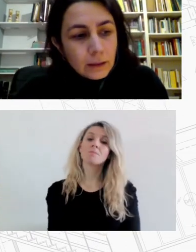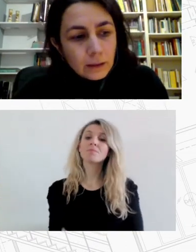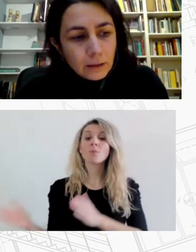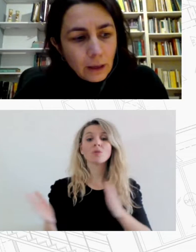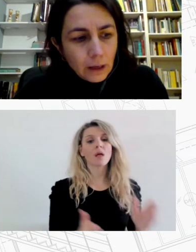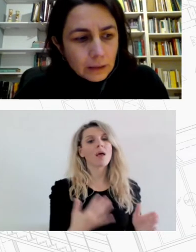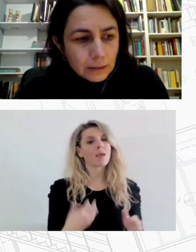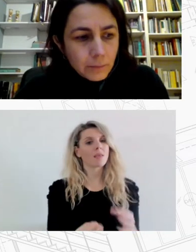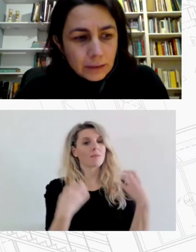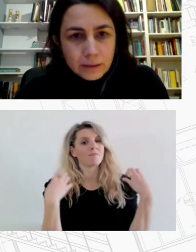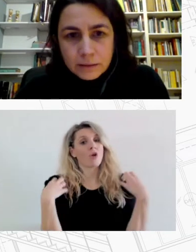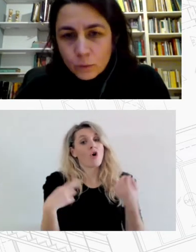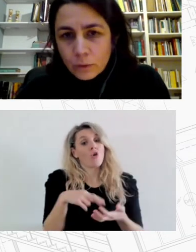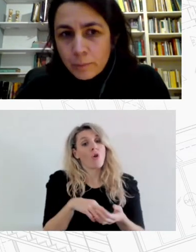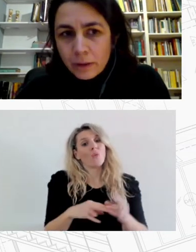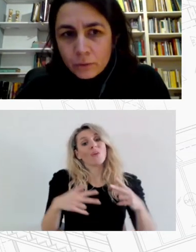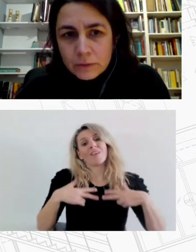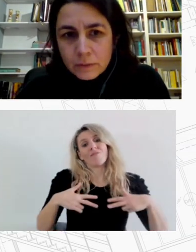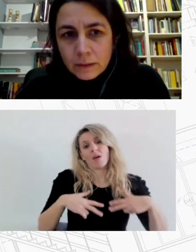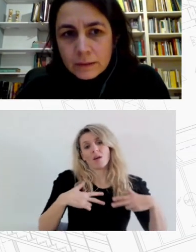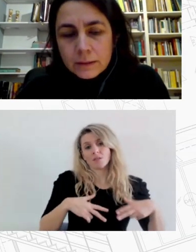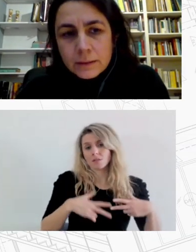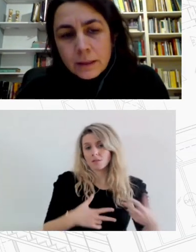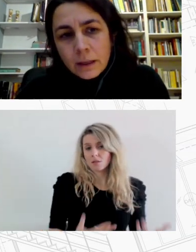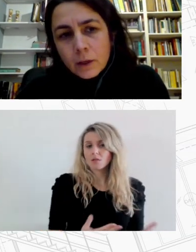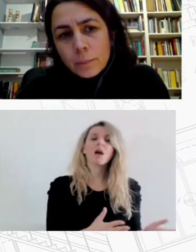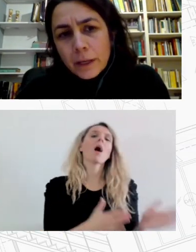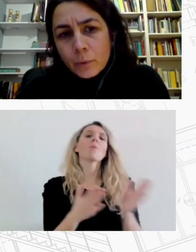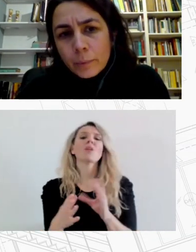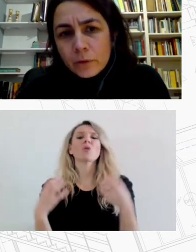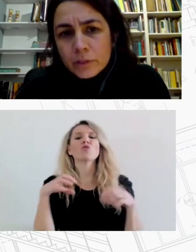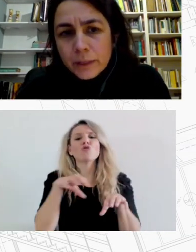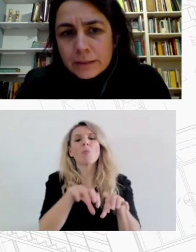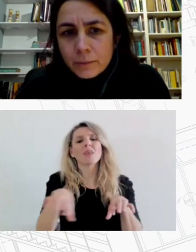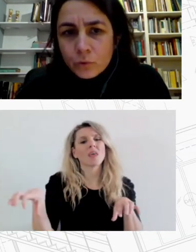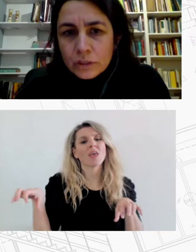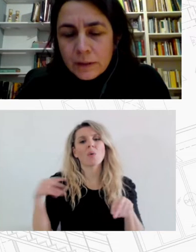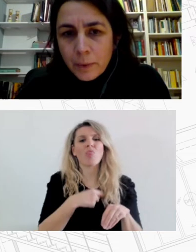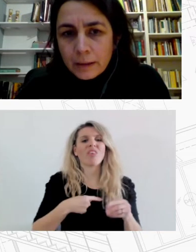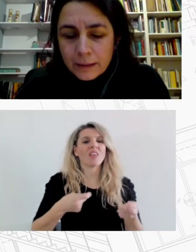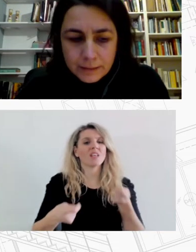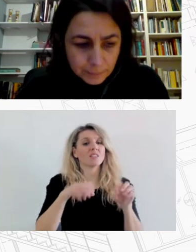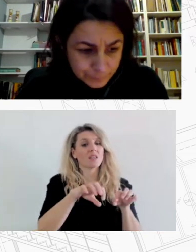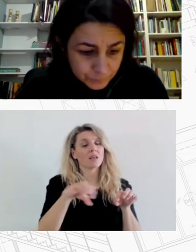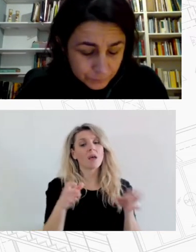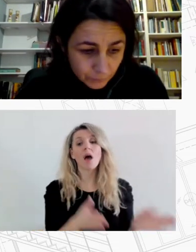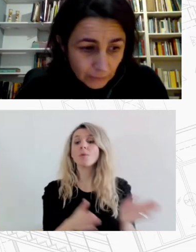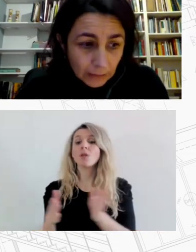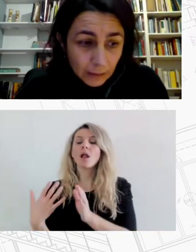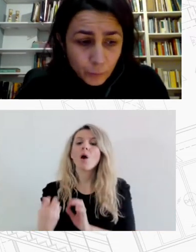αλλά και μεταξύ των επιπέδων της διοίκησης έχουμε πάρα πολύ περιορισμένες δημόσιες δαπάνες